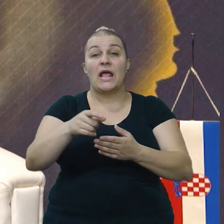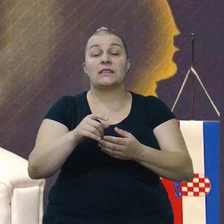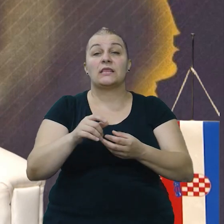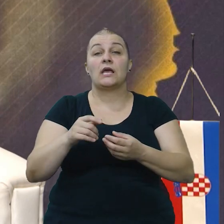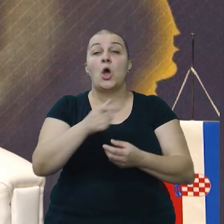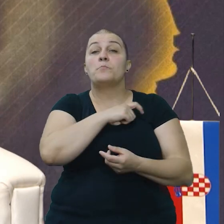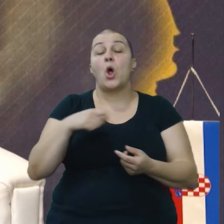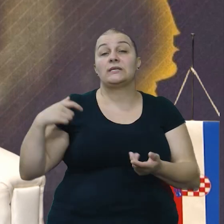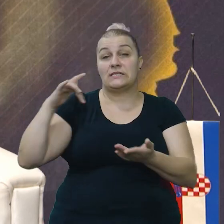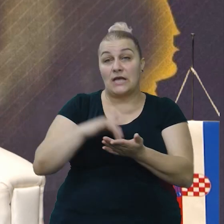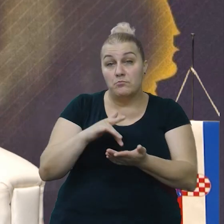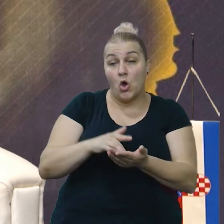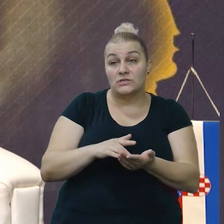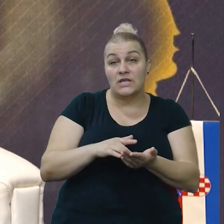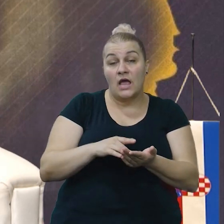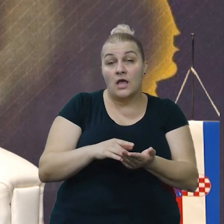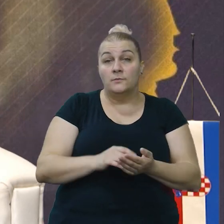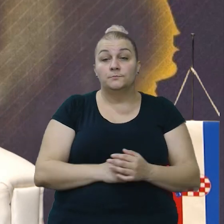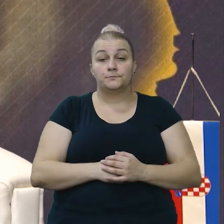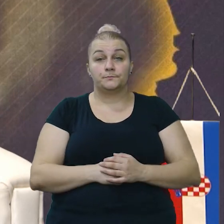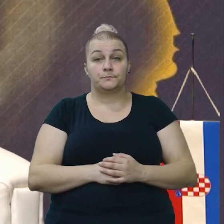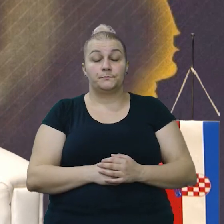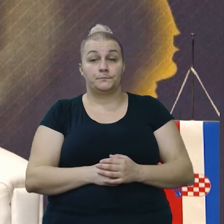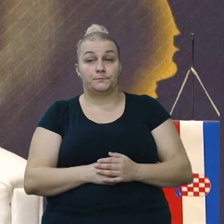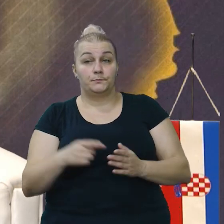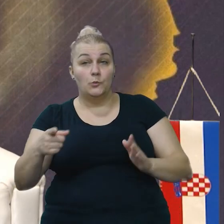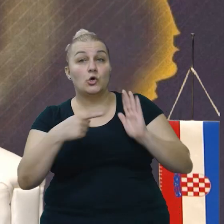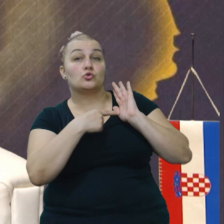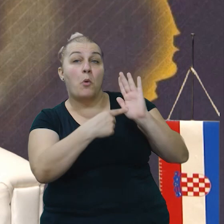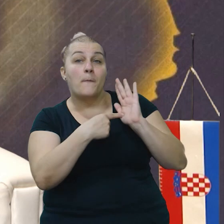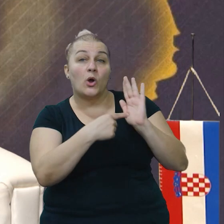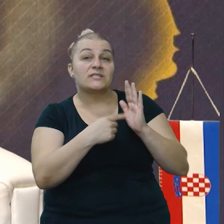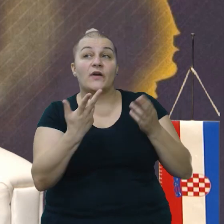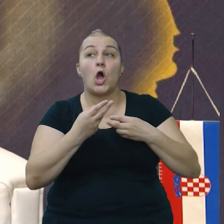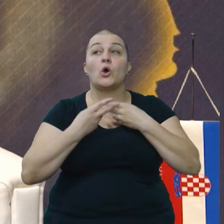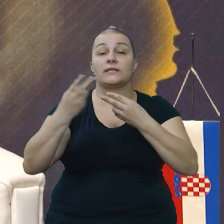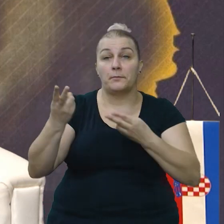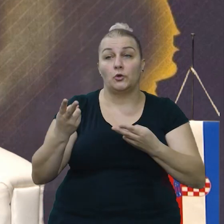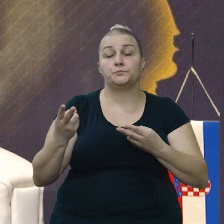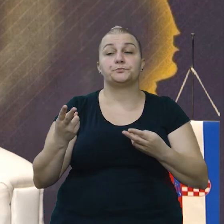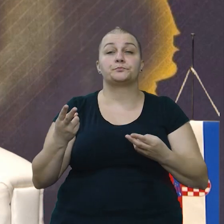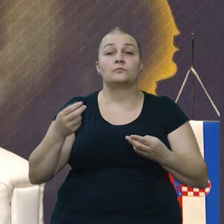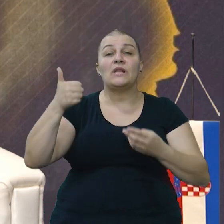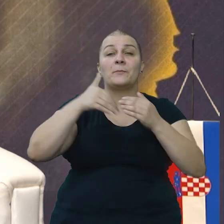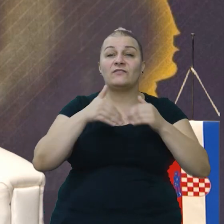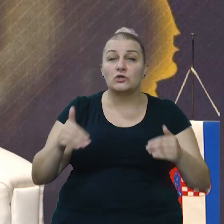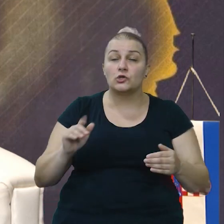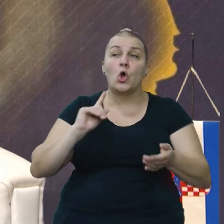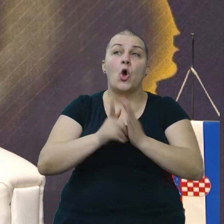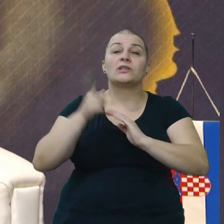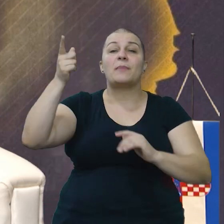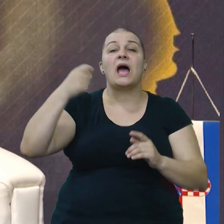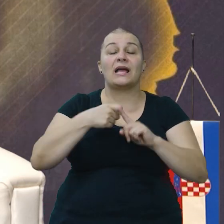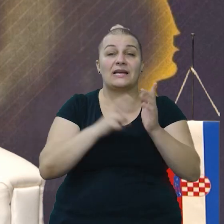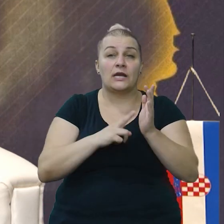demonstrirali su odlazak na prve crte. Idemo na Knin. odmah u